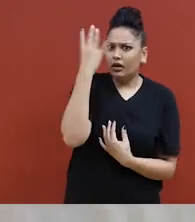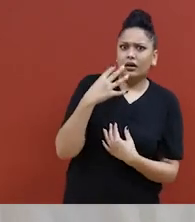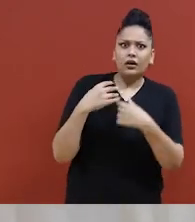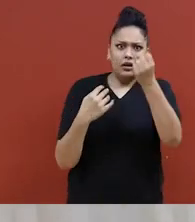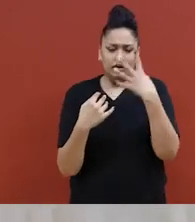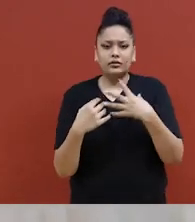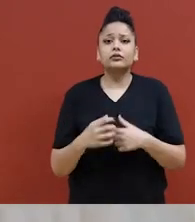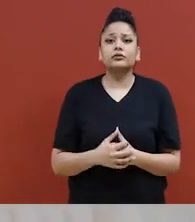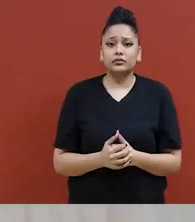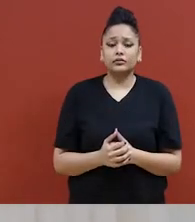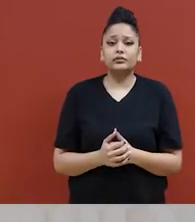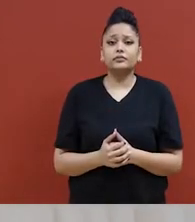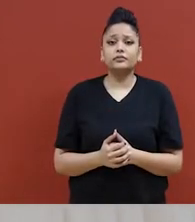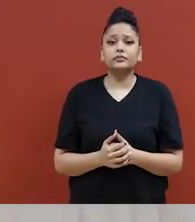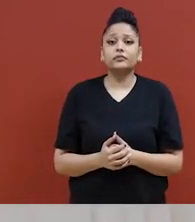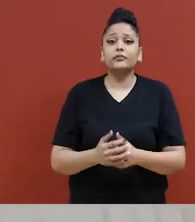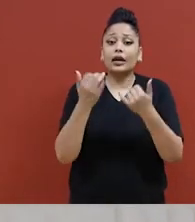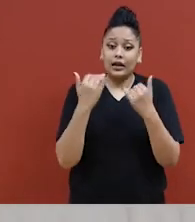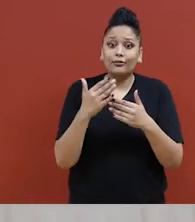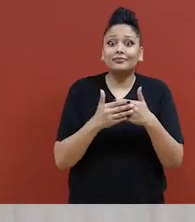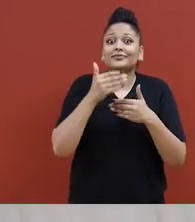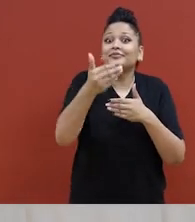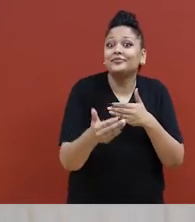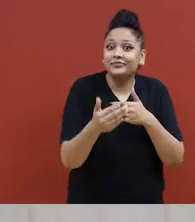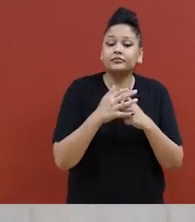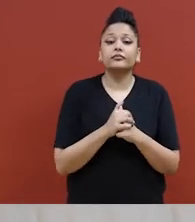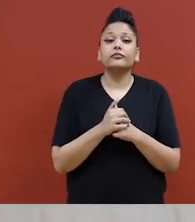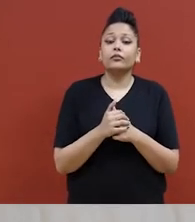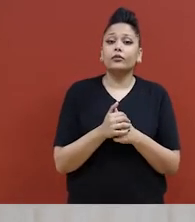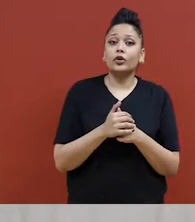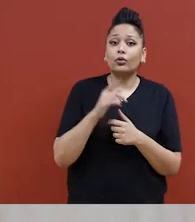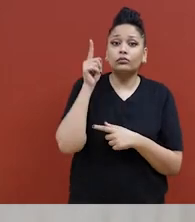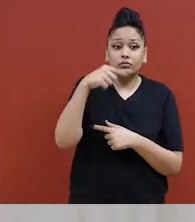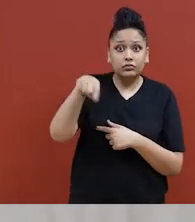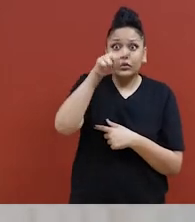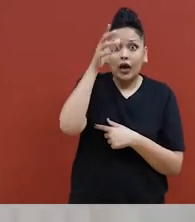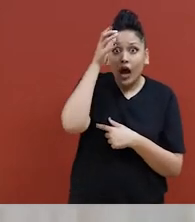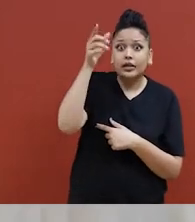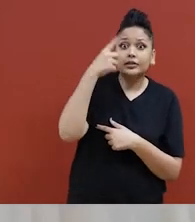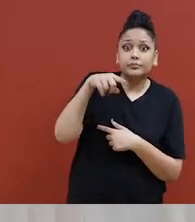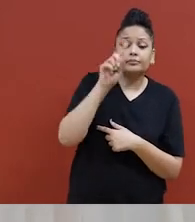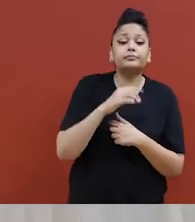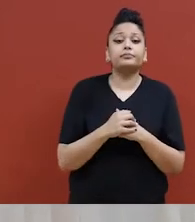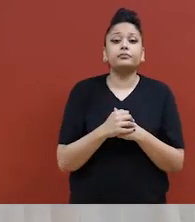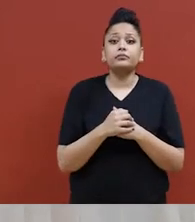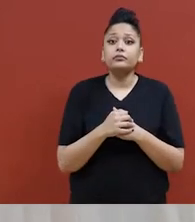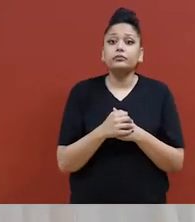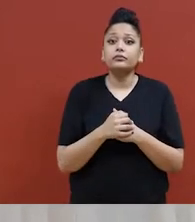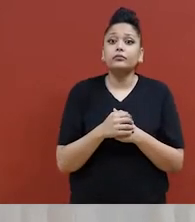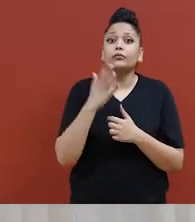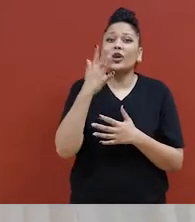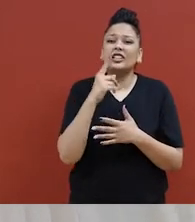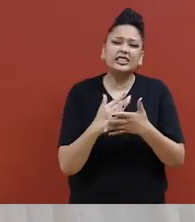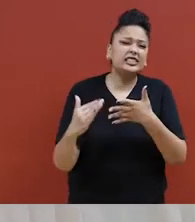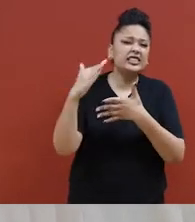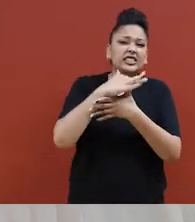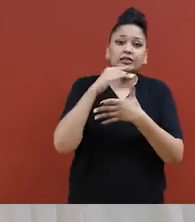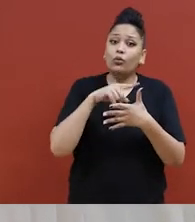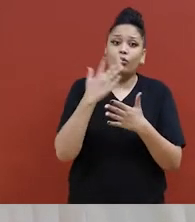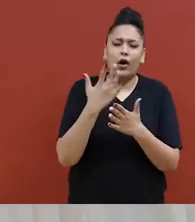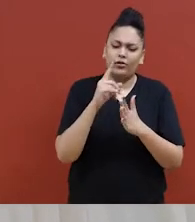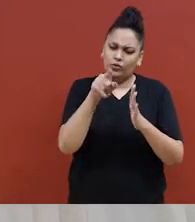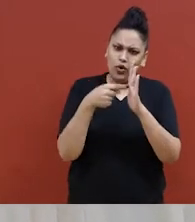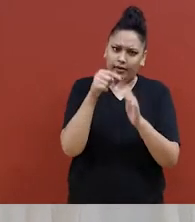Donc, pour l'autodéfense pour femmes Wendo, on travaille à partir du point de vue que notre travail principal consiste à